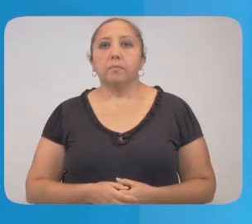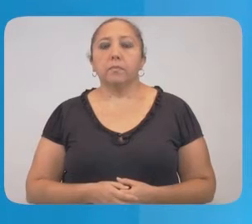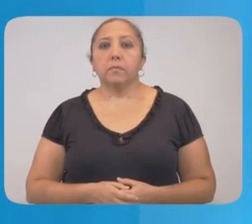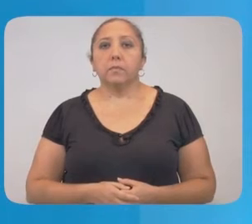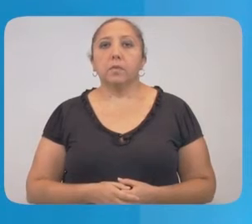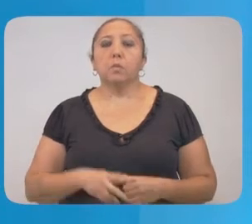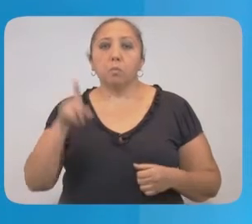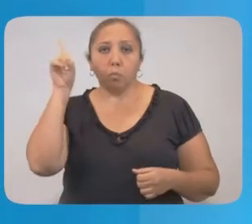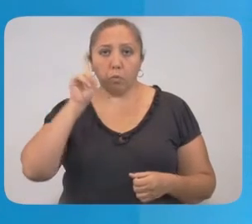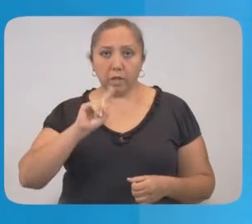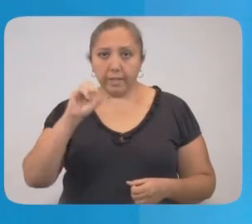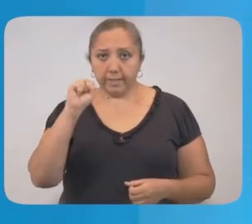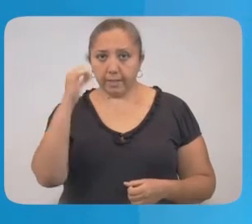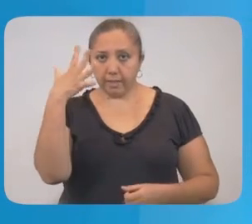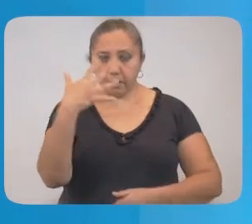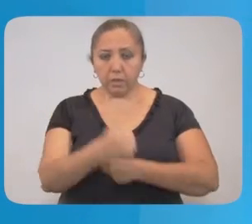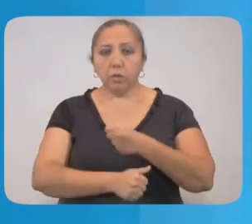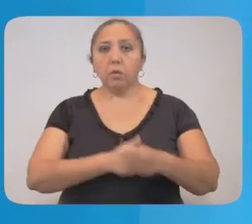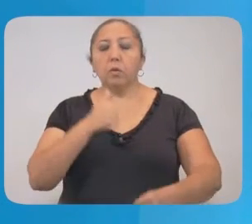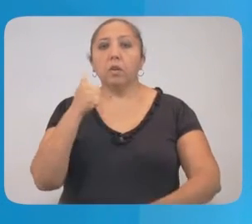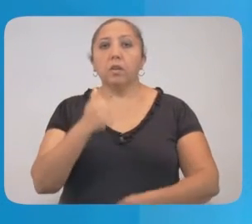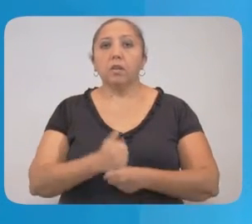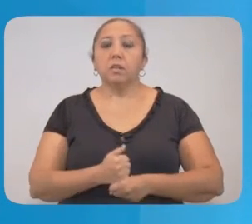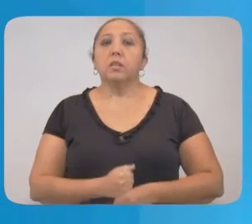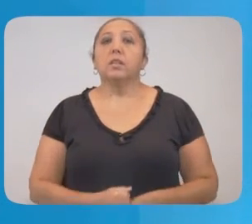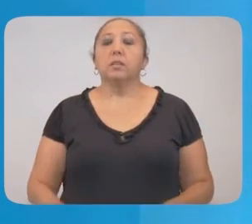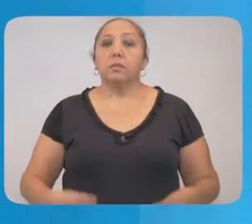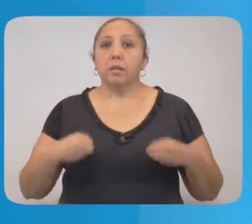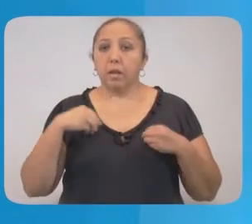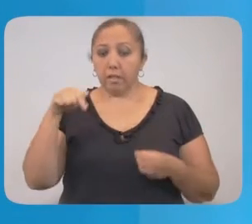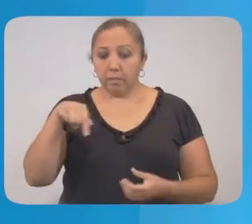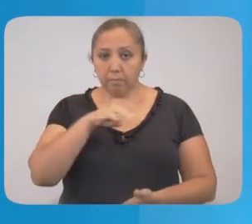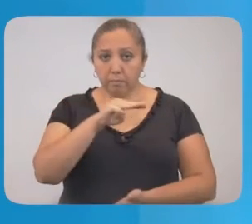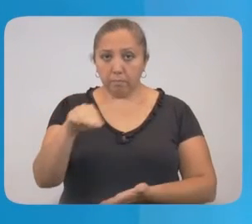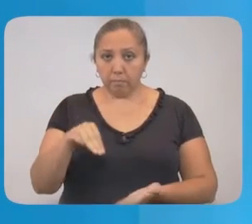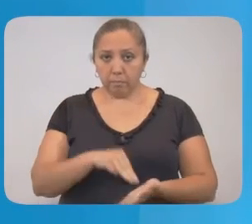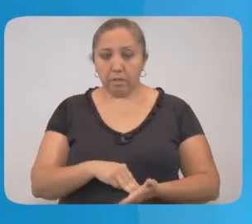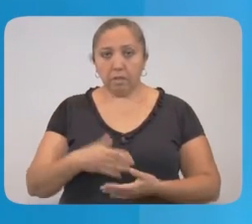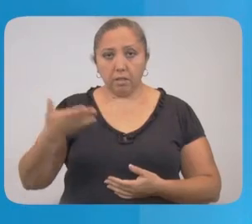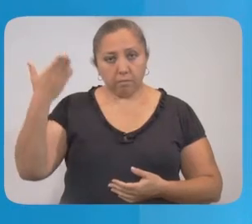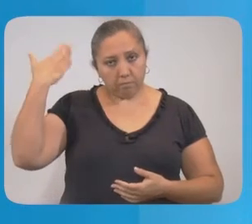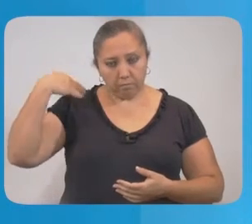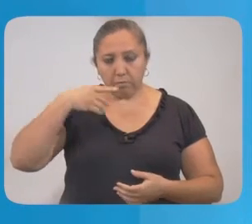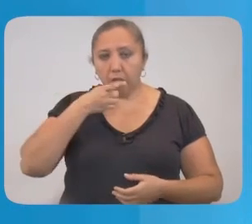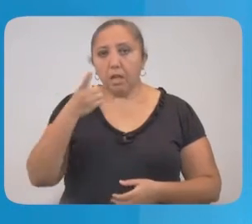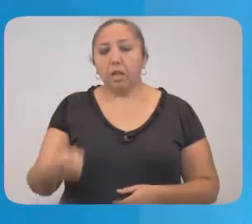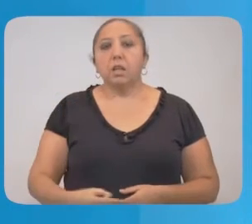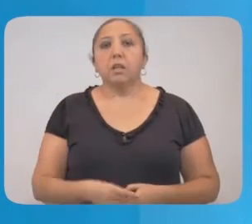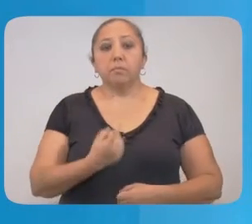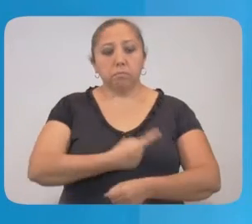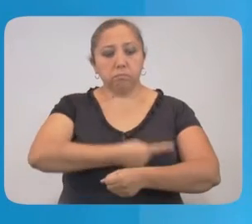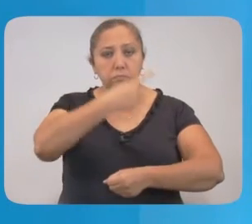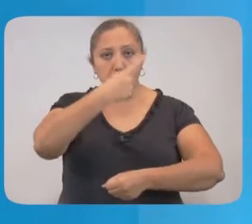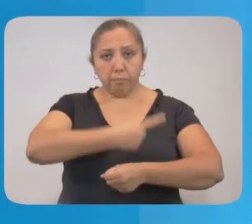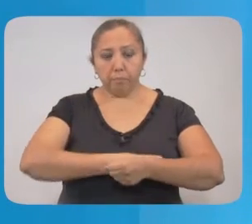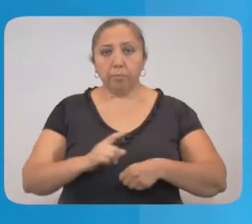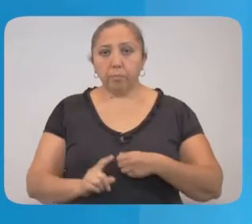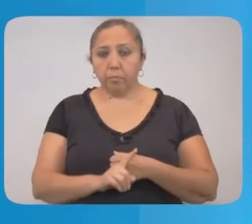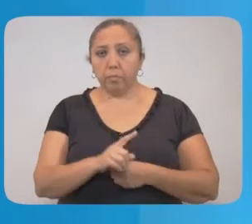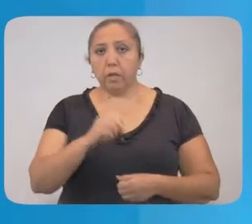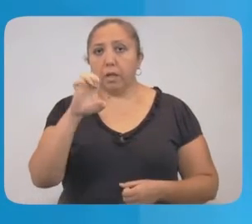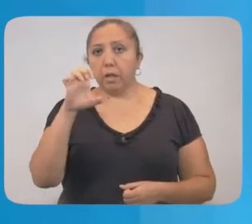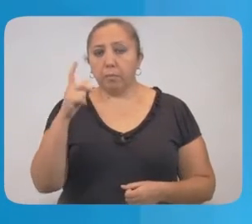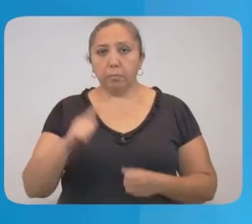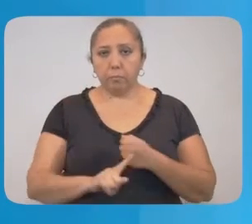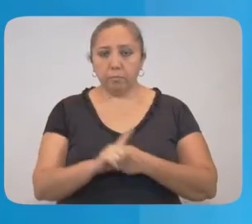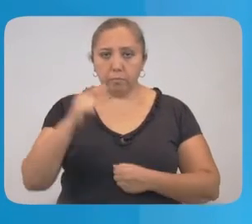anchajan di talamiltu winkilil, telu yolintikubabaku kohanil, telamiltu presion. Kajak bakaxi te kantul mak, taku walkila, mishba chik pa